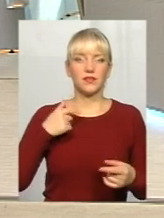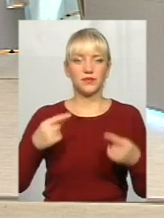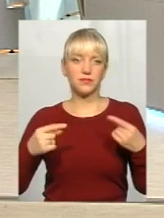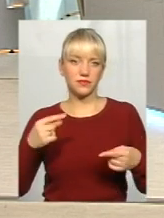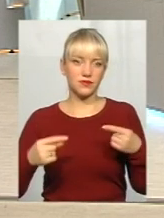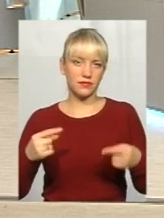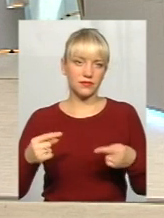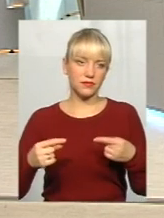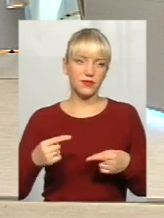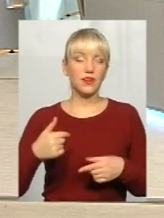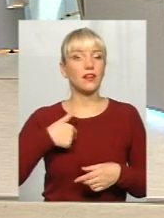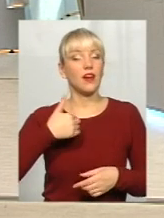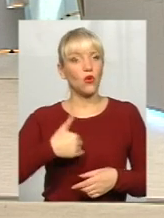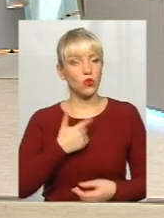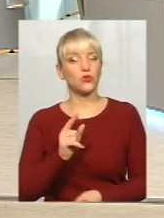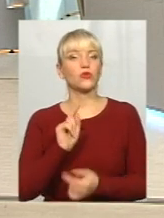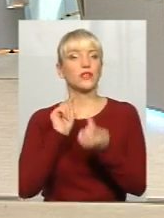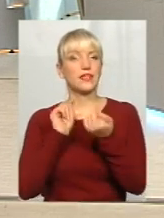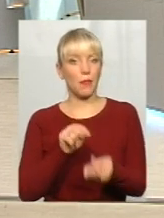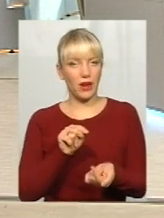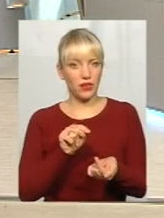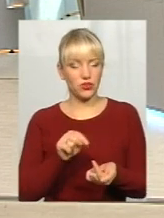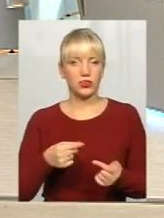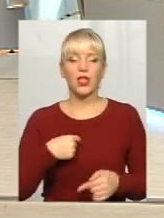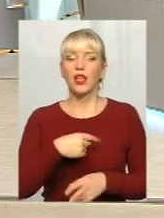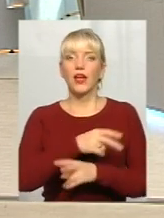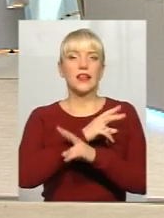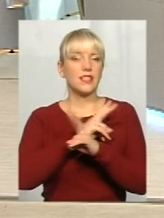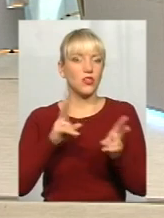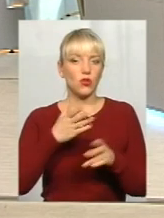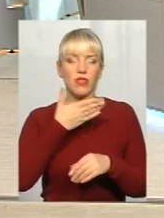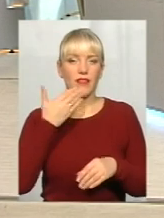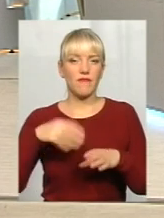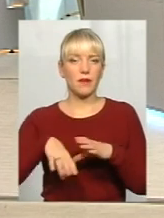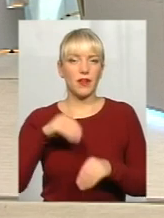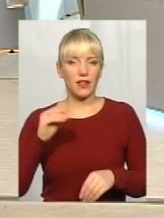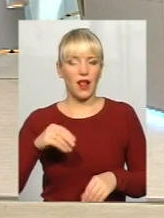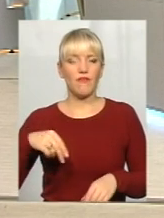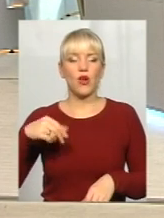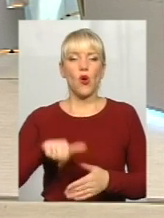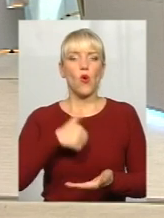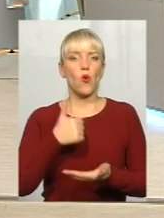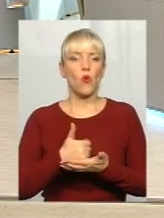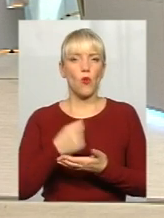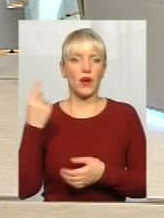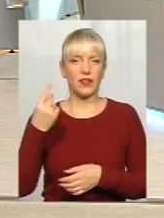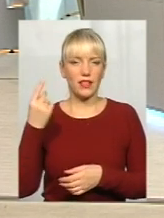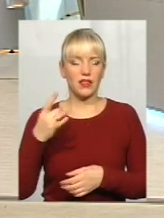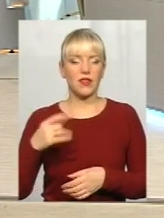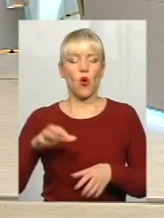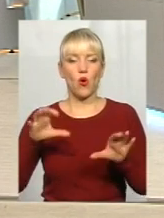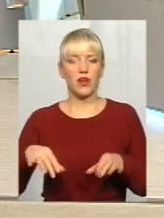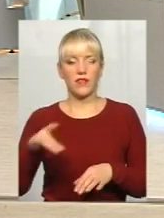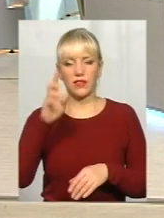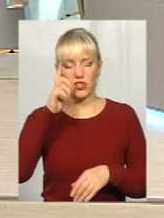ідеальними. Я хочу заперечити. Ну, по-перше, ніхто не вибирав губернаторів чи голів райдержадміністрації вчора, коли діяв